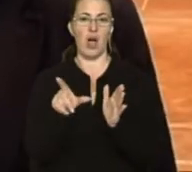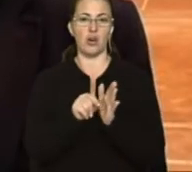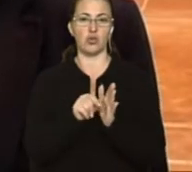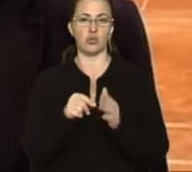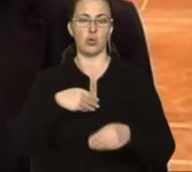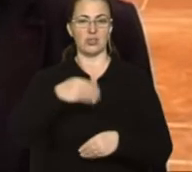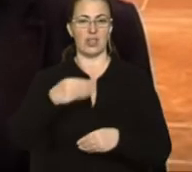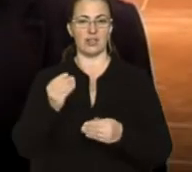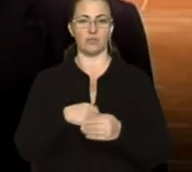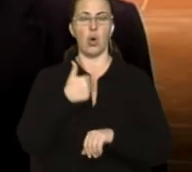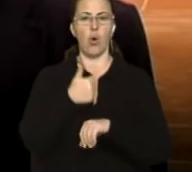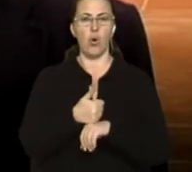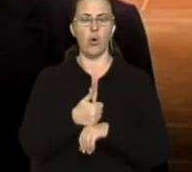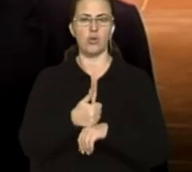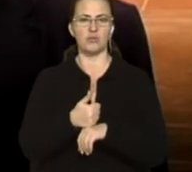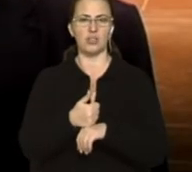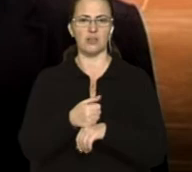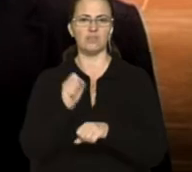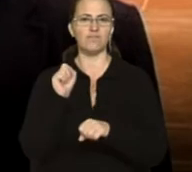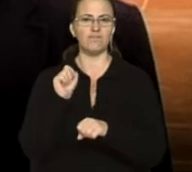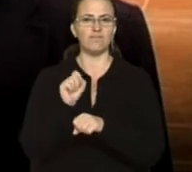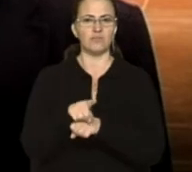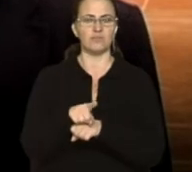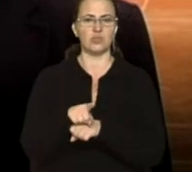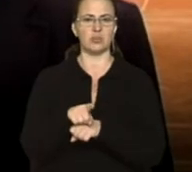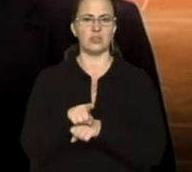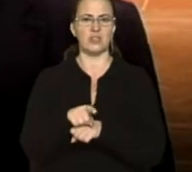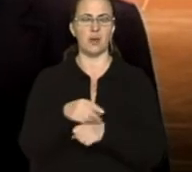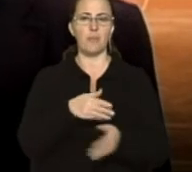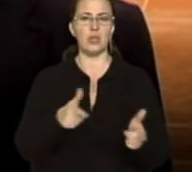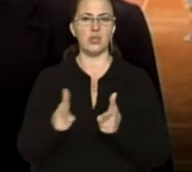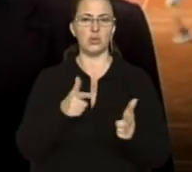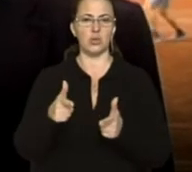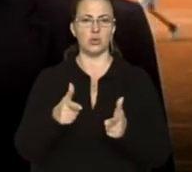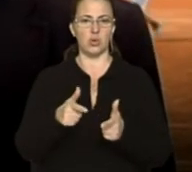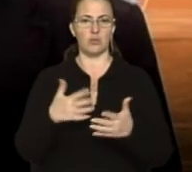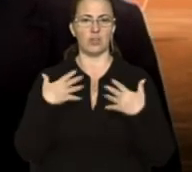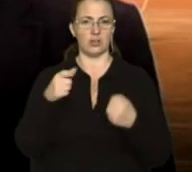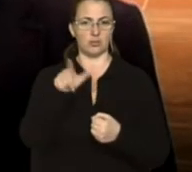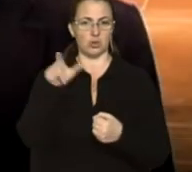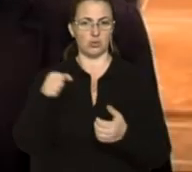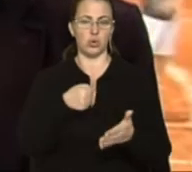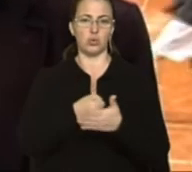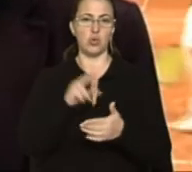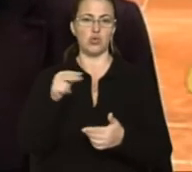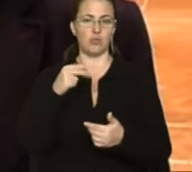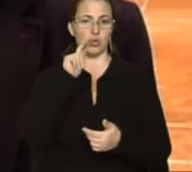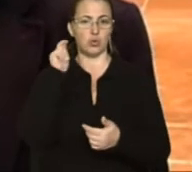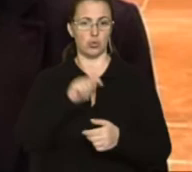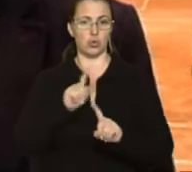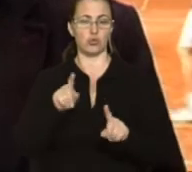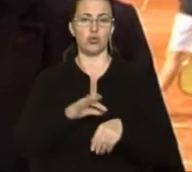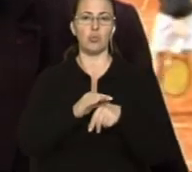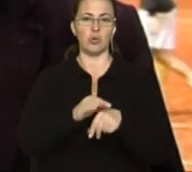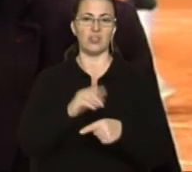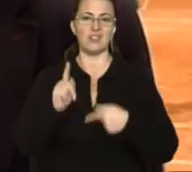Головна його мета – це підготовка тенісістів в різних вікових категоріях до чемпіонату України, який відбудеться за